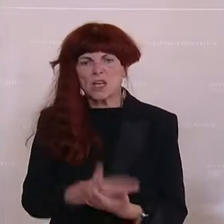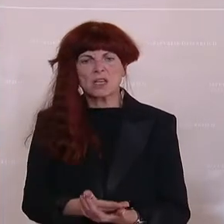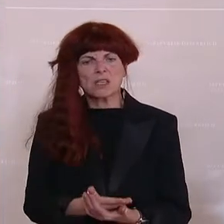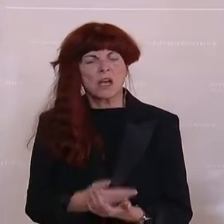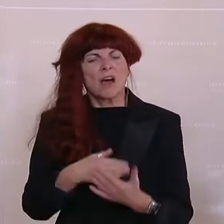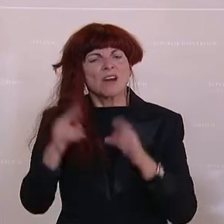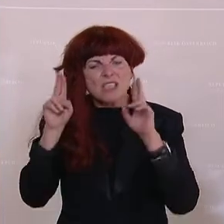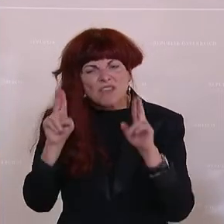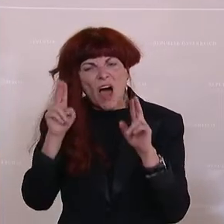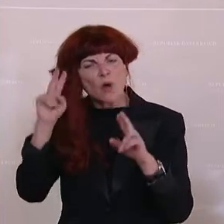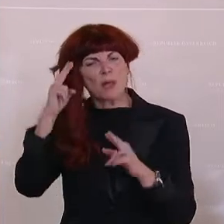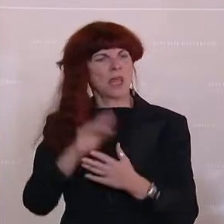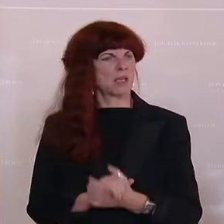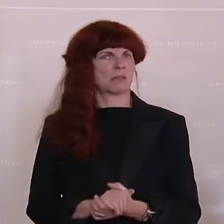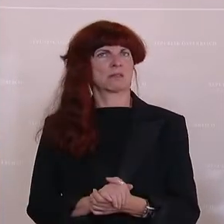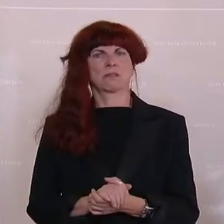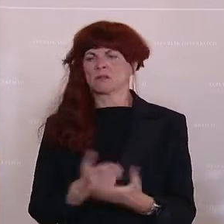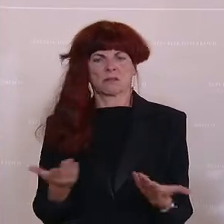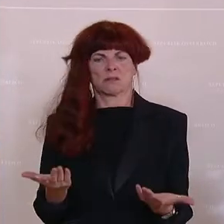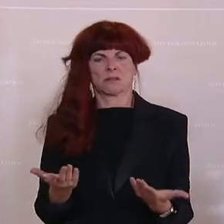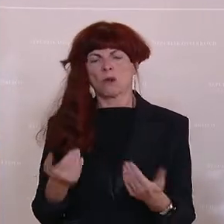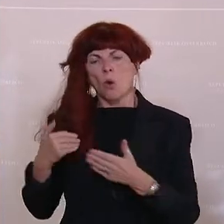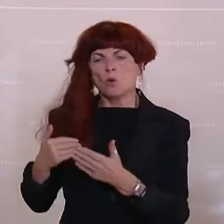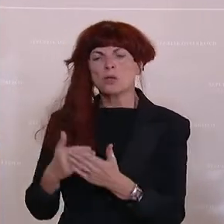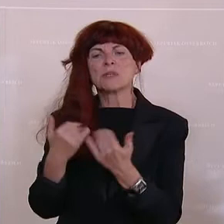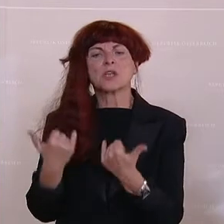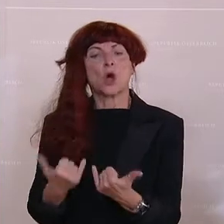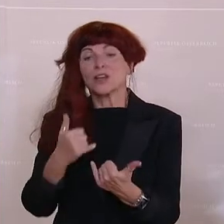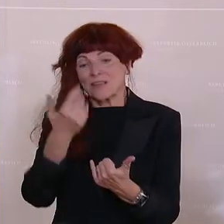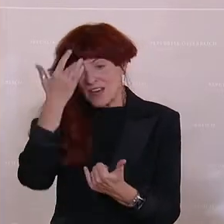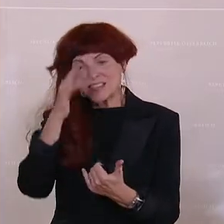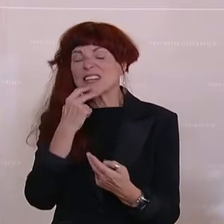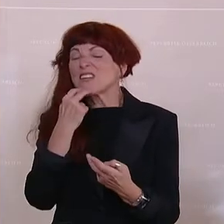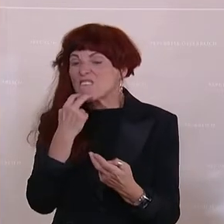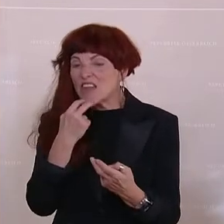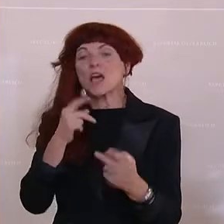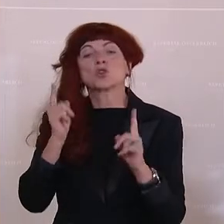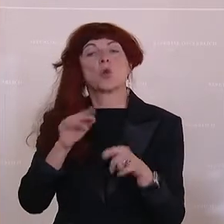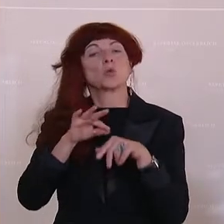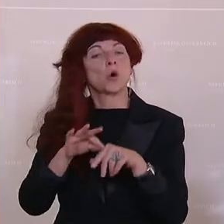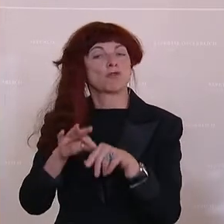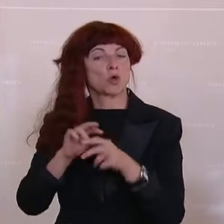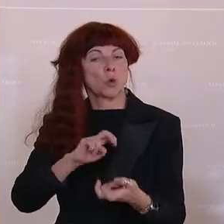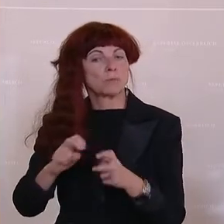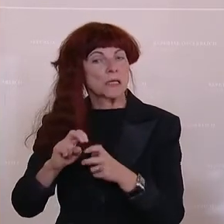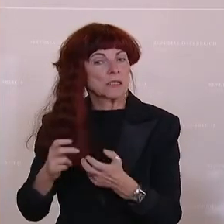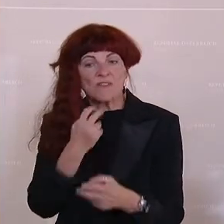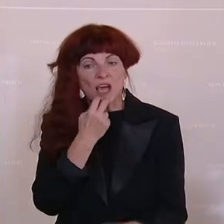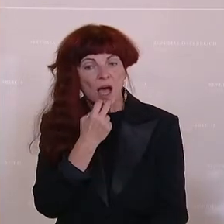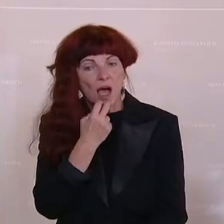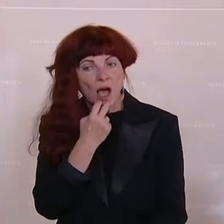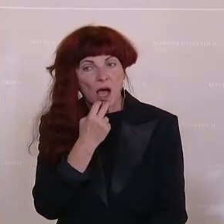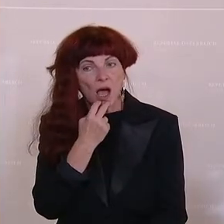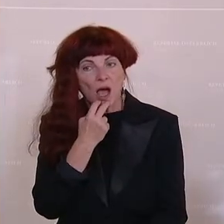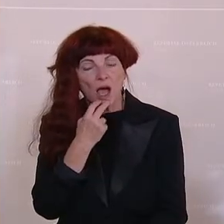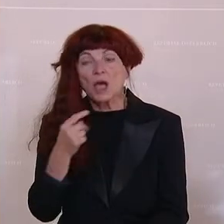wirklich gedacht? Und wir wissen bis heute nicht, wer das abwickeln soll. Das ist auch ganz eine eigene Geschichte. Offensichtlich haben Sie